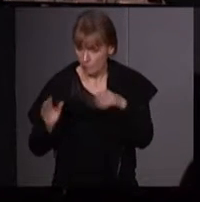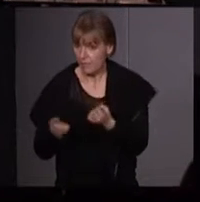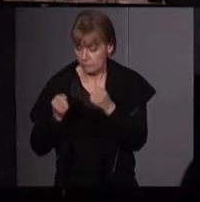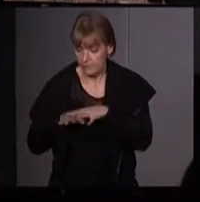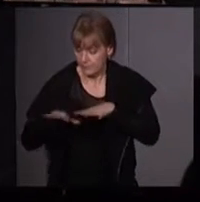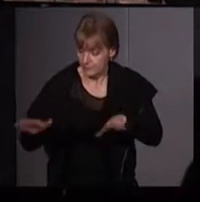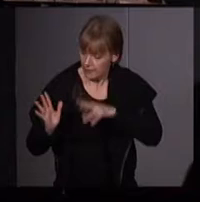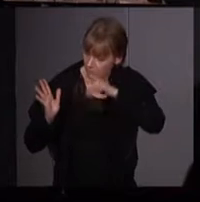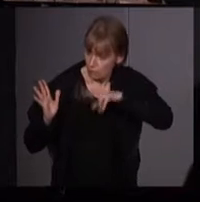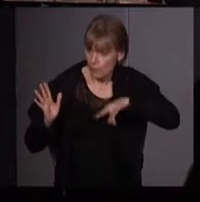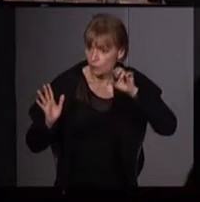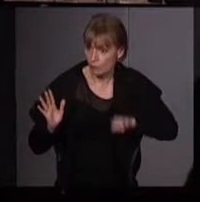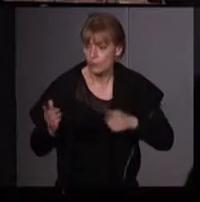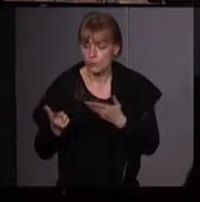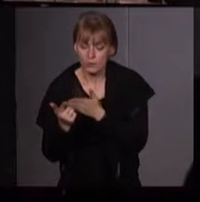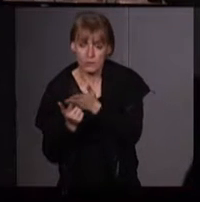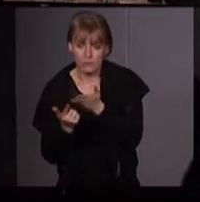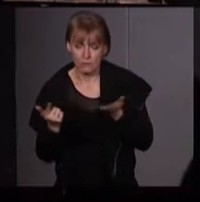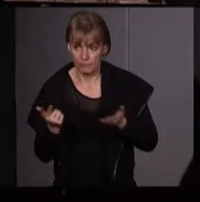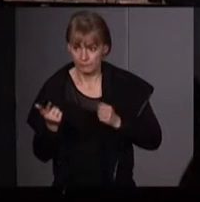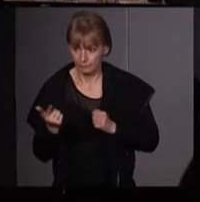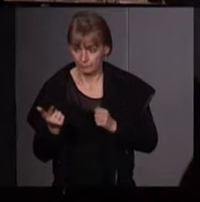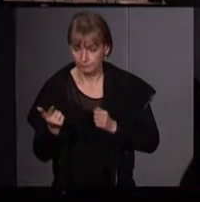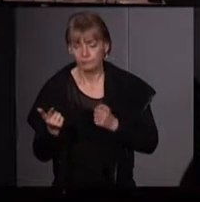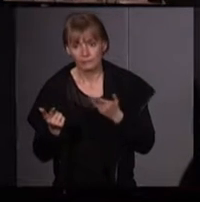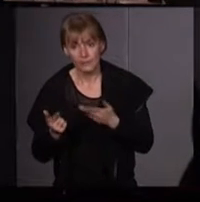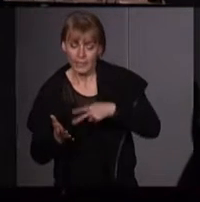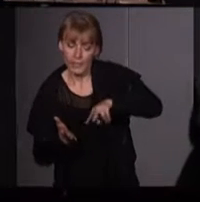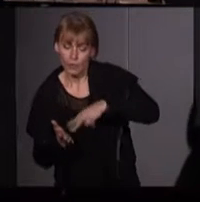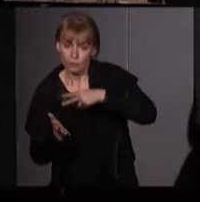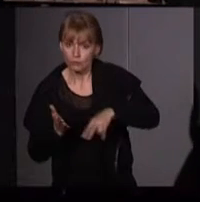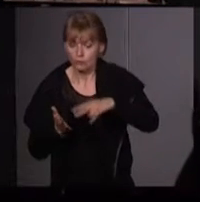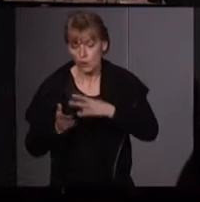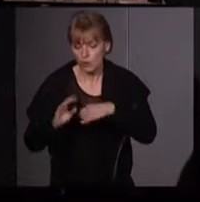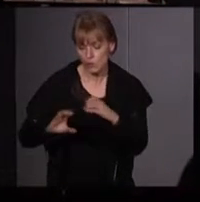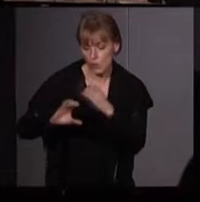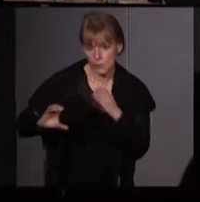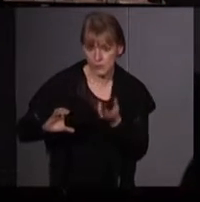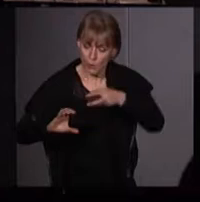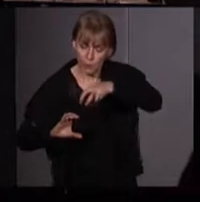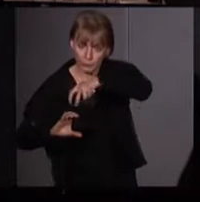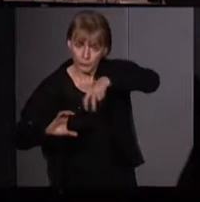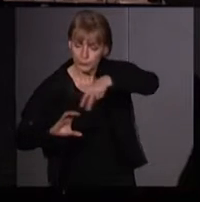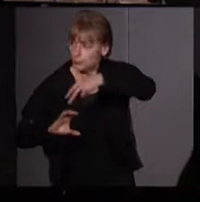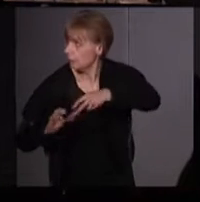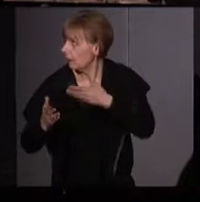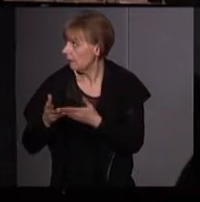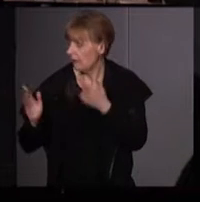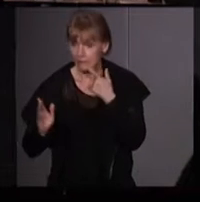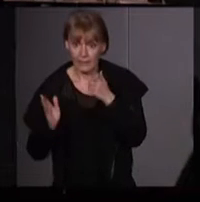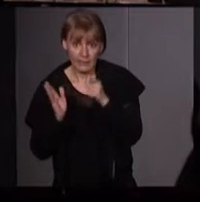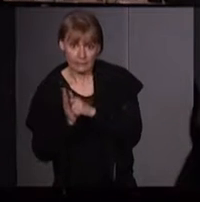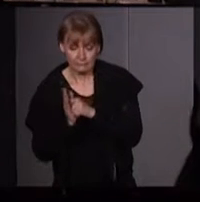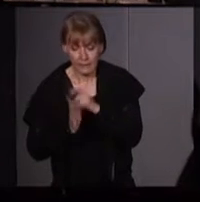est celle qu'on appelle la silo dance ou la danse sur le silo. Et donc là, on est au réveillon 82